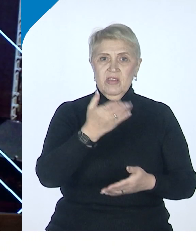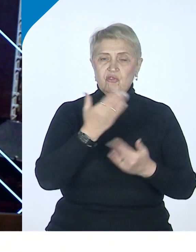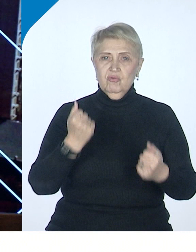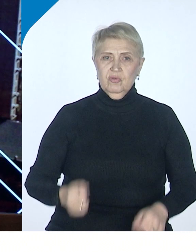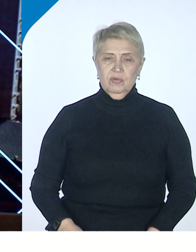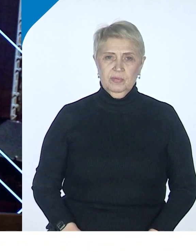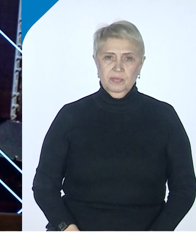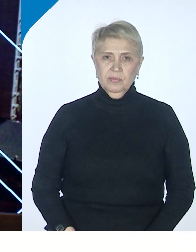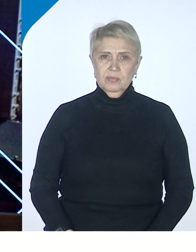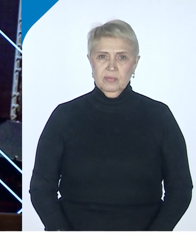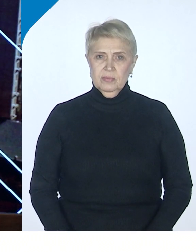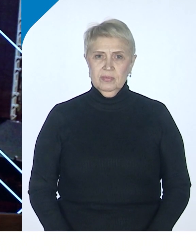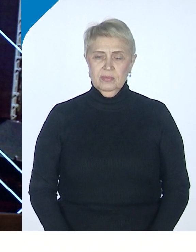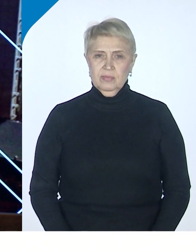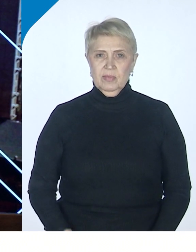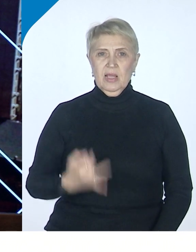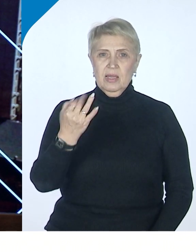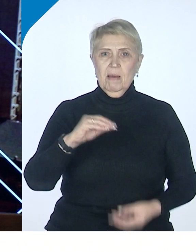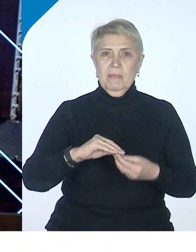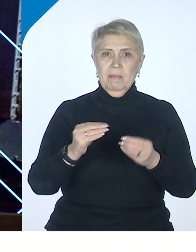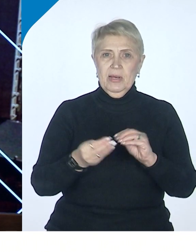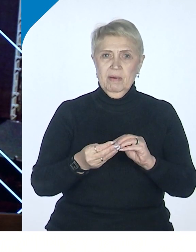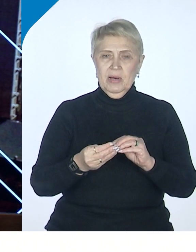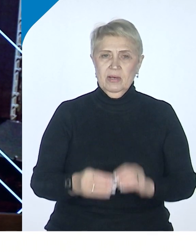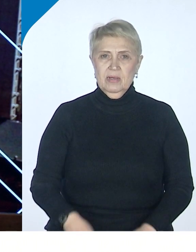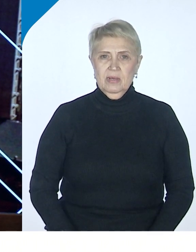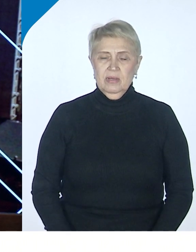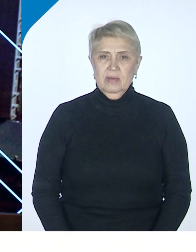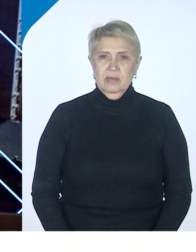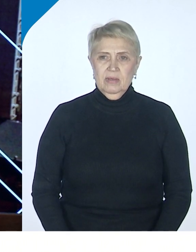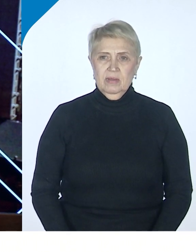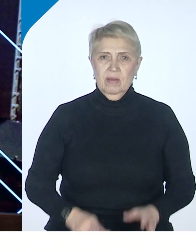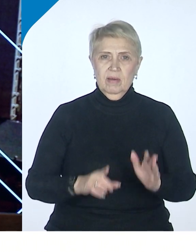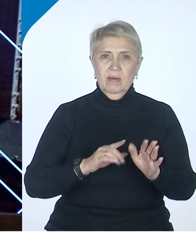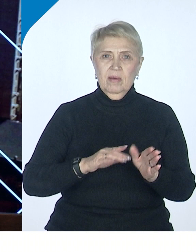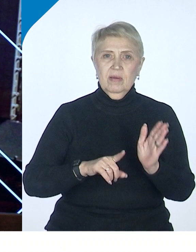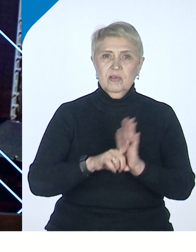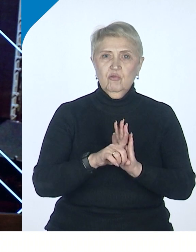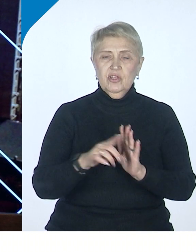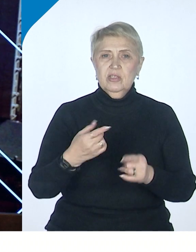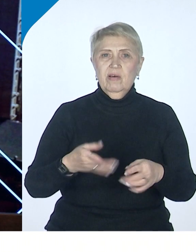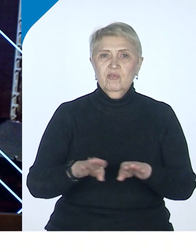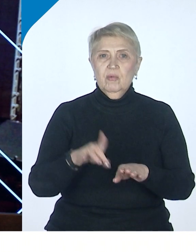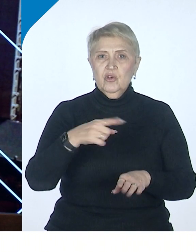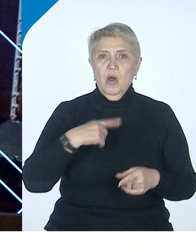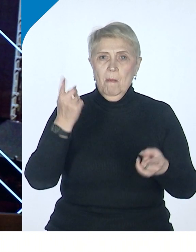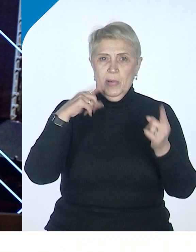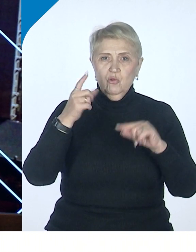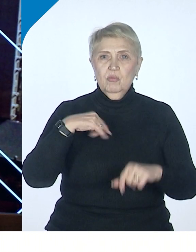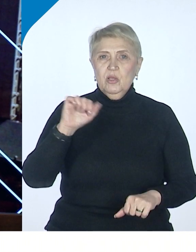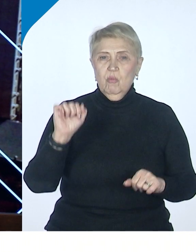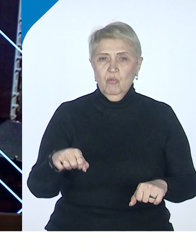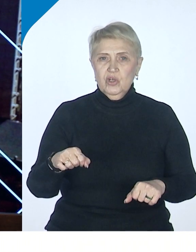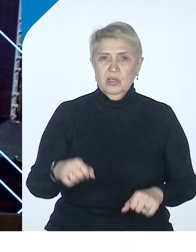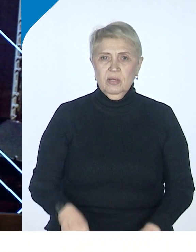действий. И проблема заключается, как мне кажется, в том, что, понимаете, придумать можно,